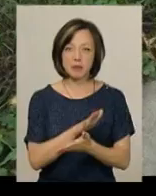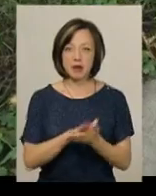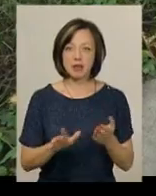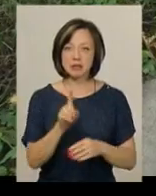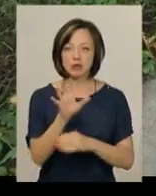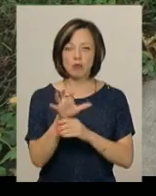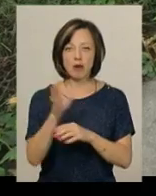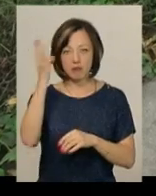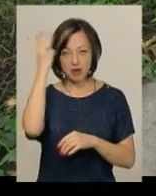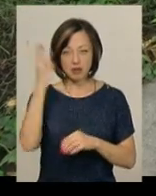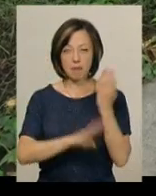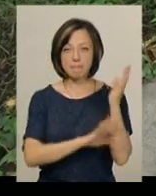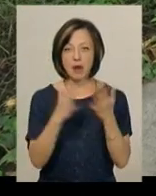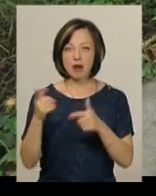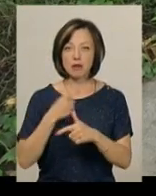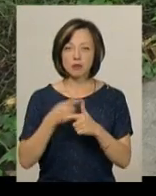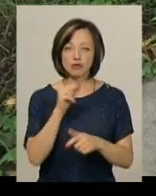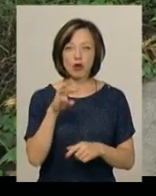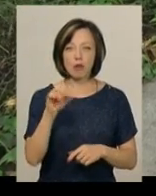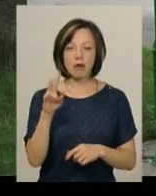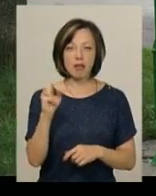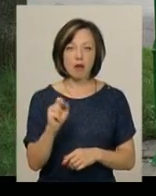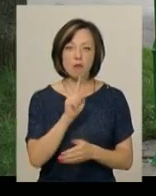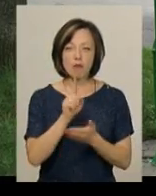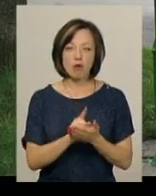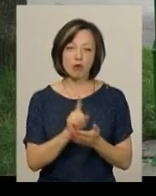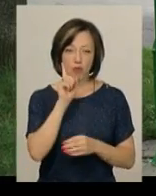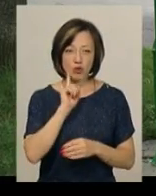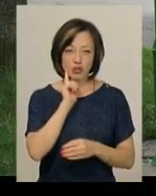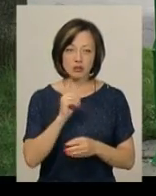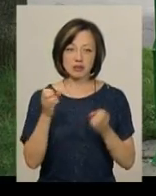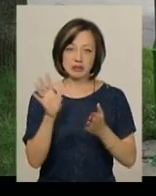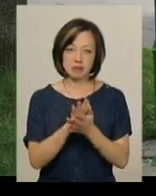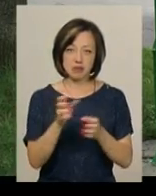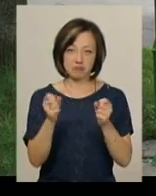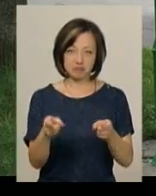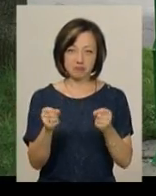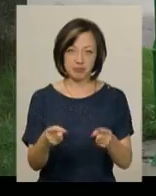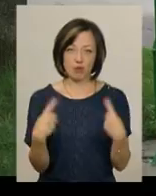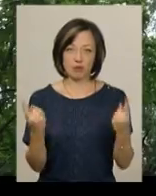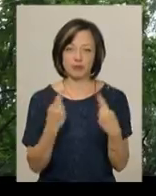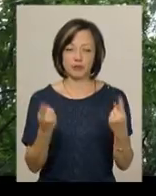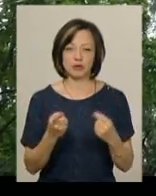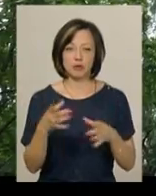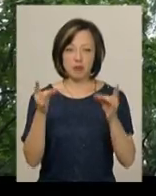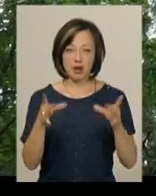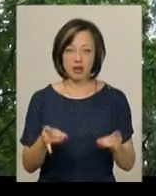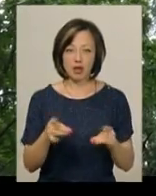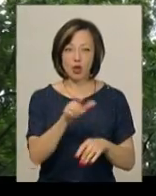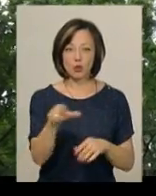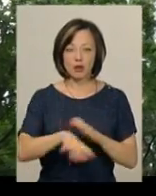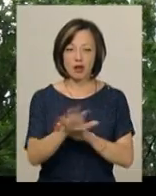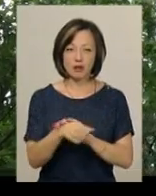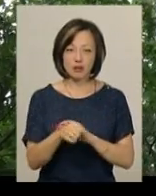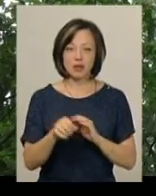за собаками у Хмельницькому парку імені Чекмана поки що виконує функції простого сміттєбаку, розповідає Олександр Боднарчук. Кульки з нього місця не